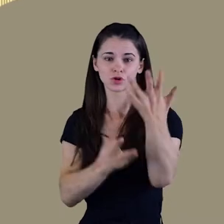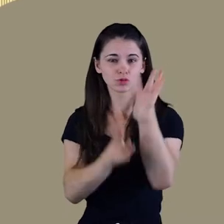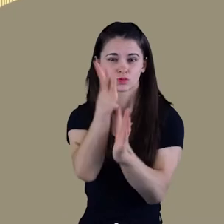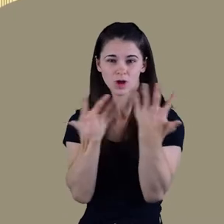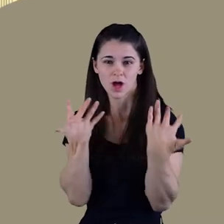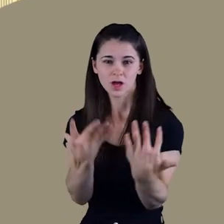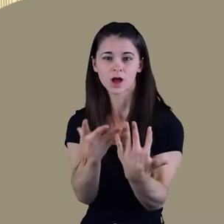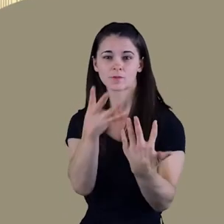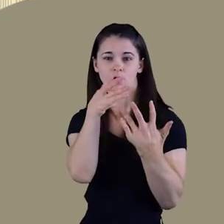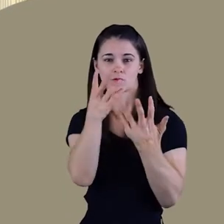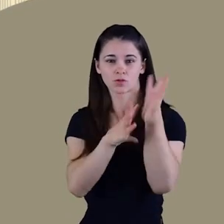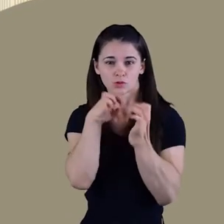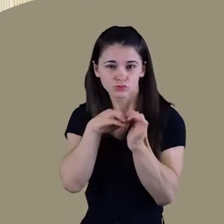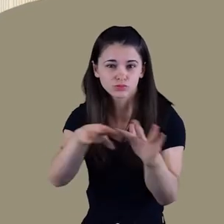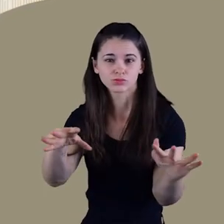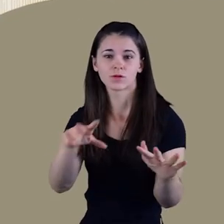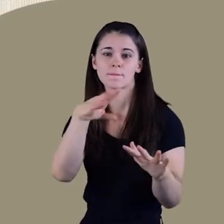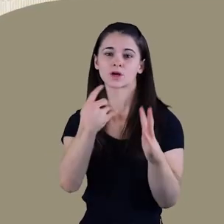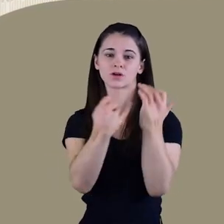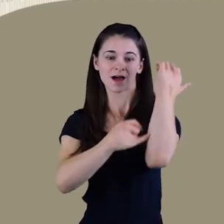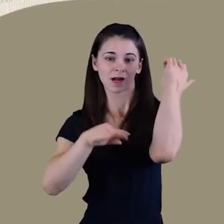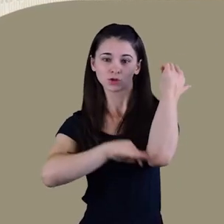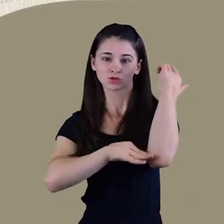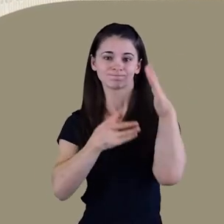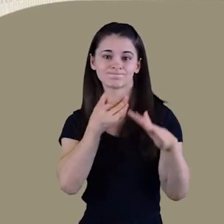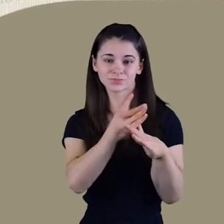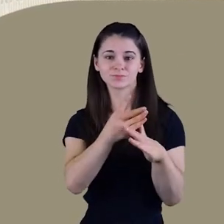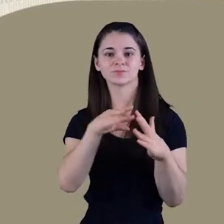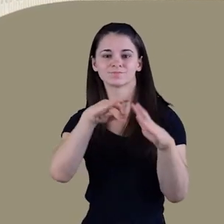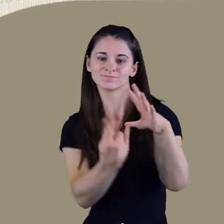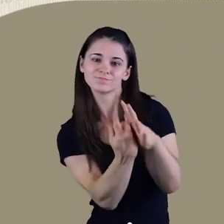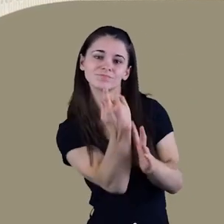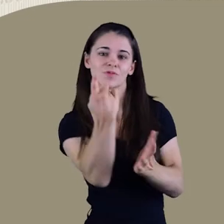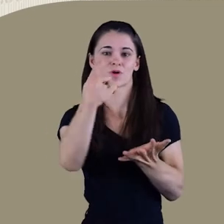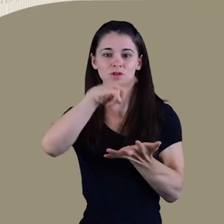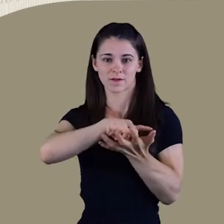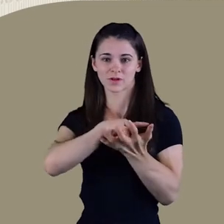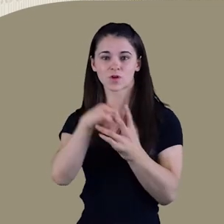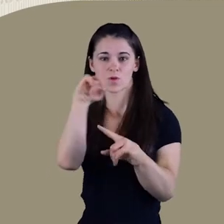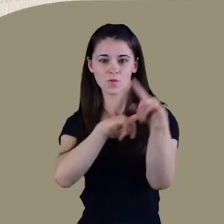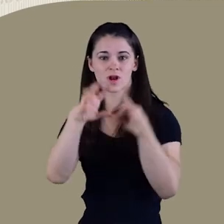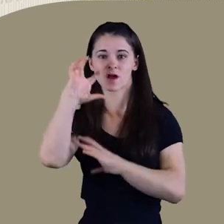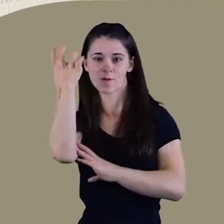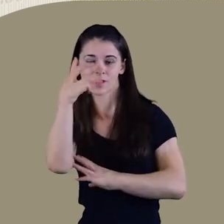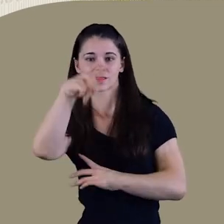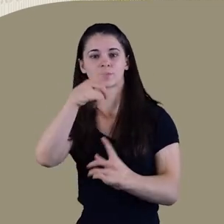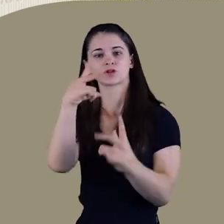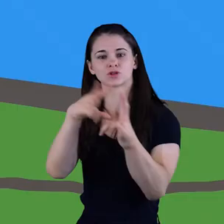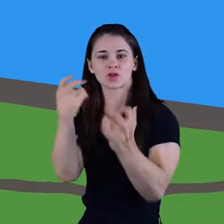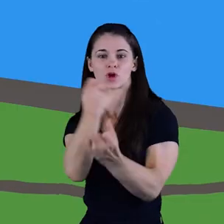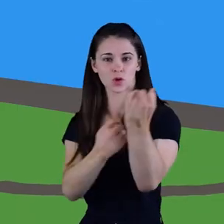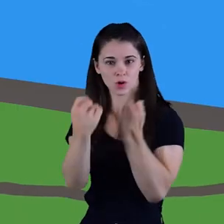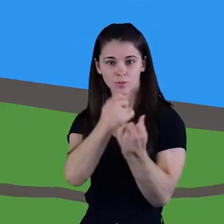propaga les flames, però la seu arrel queda intacta i brota de nou. Genera problemes mediambientals i socioeconòmics.